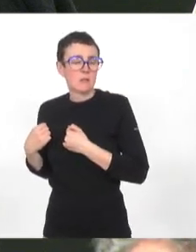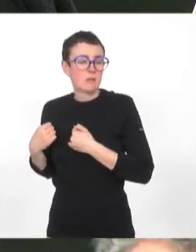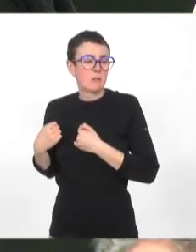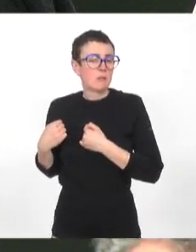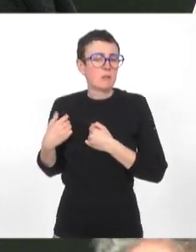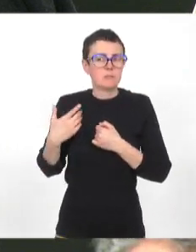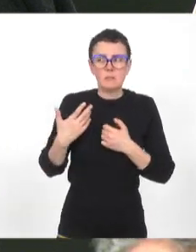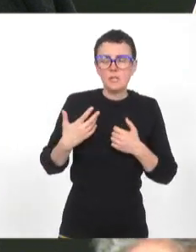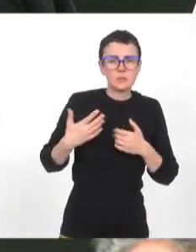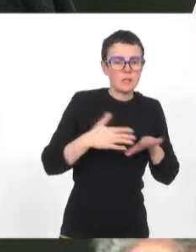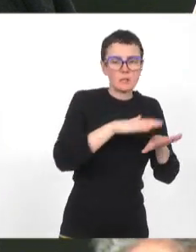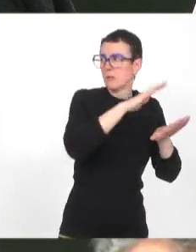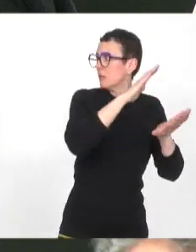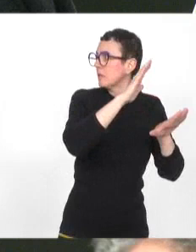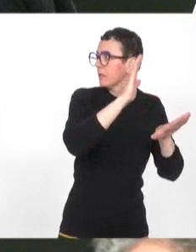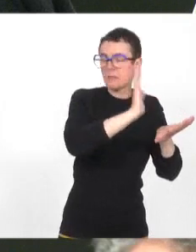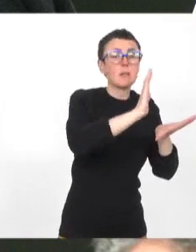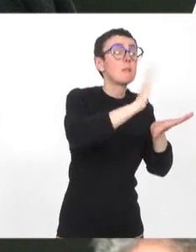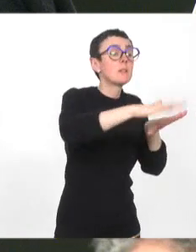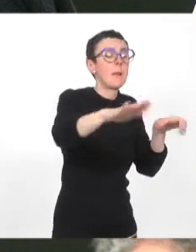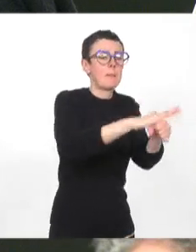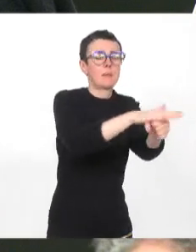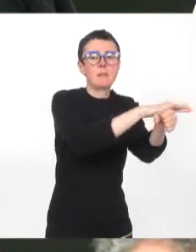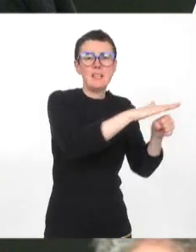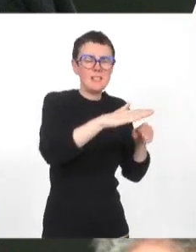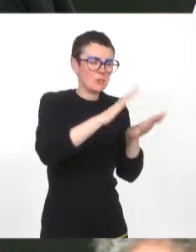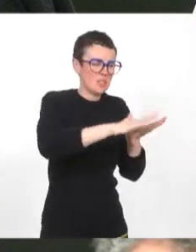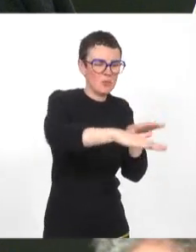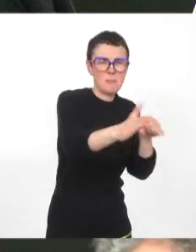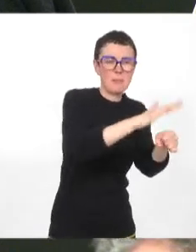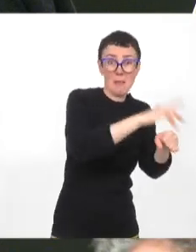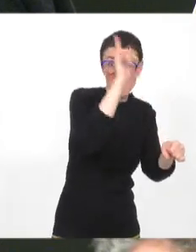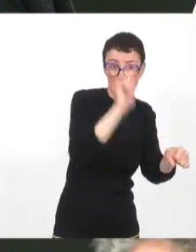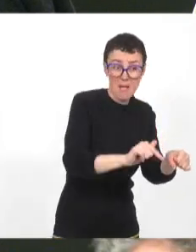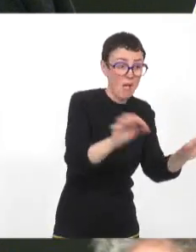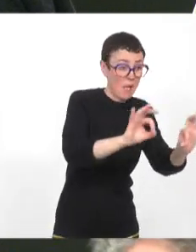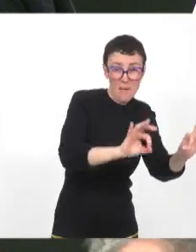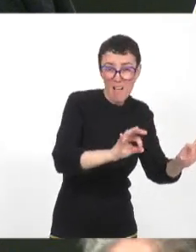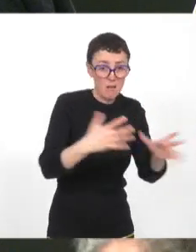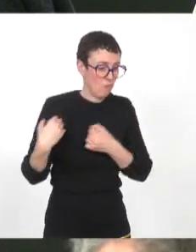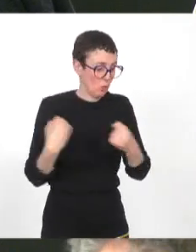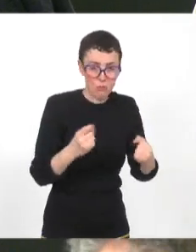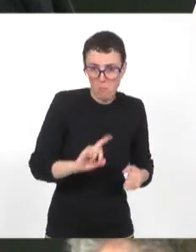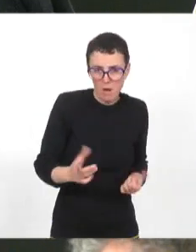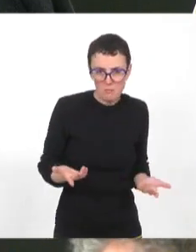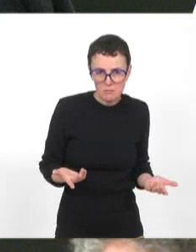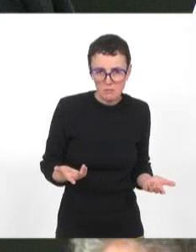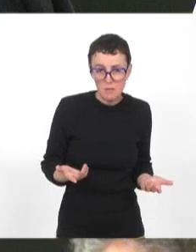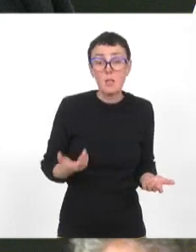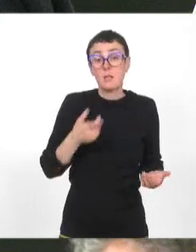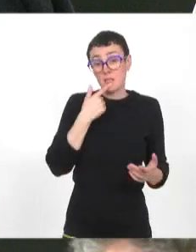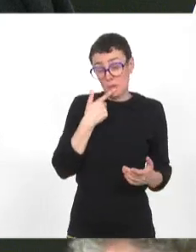Une baisse du nombre de voitures sur les routes diminuerait donc logiquement la congestion routière. Moralité, engager une politique